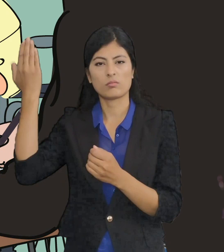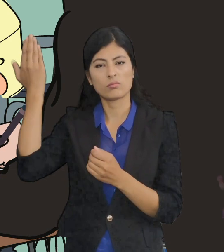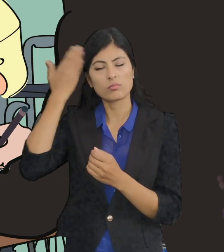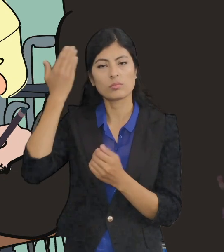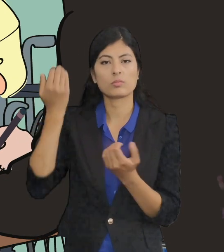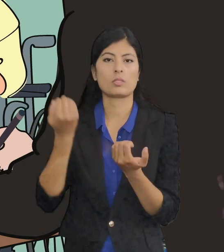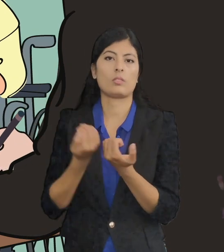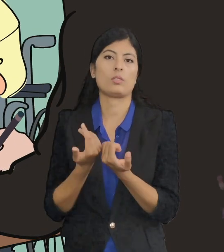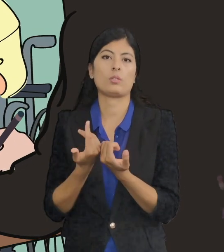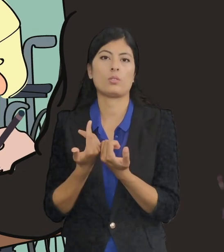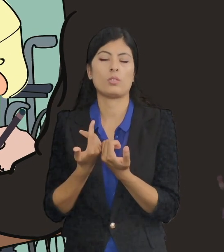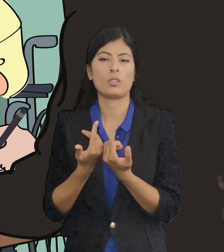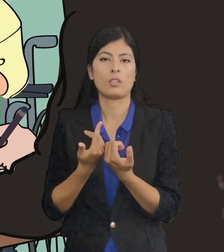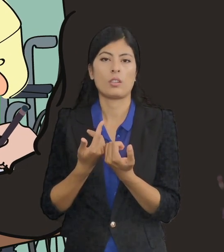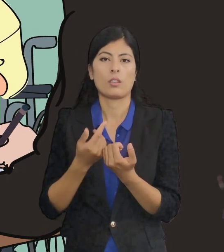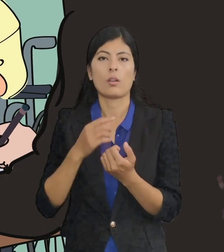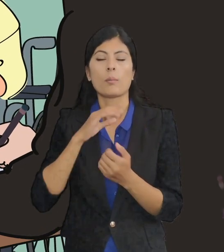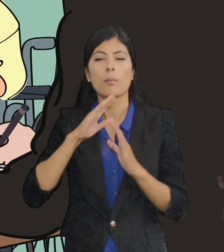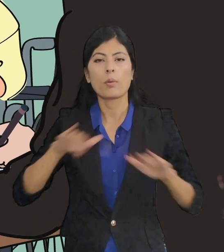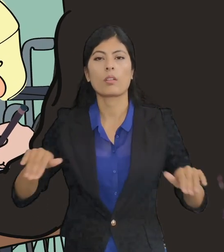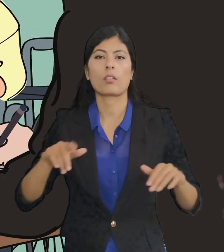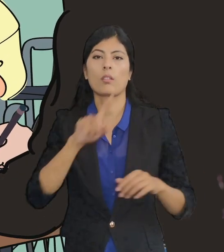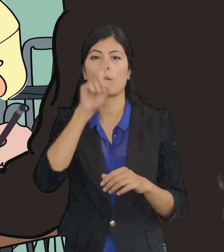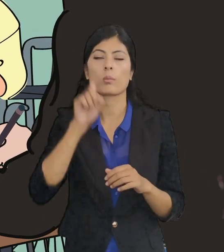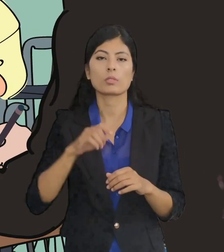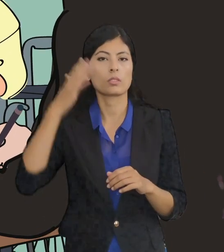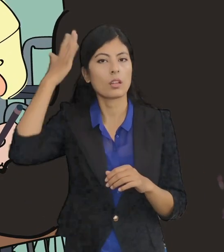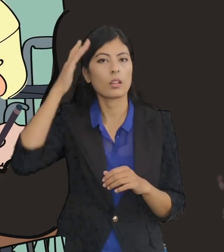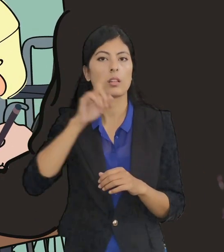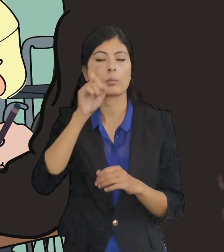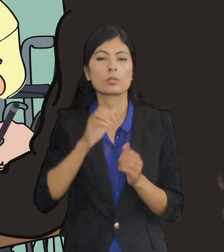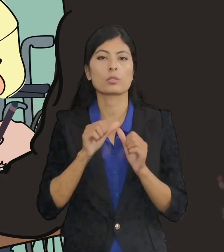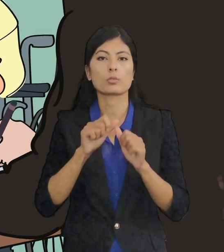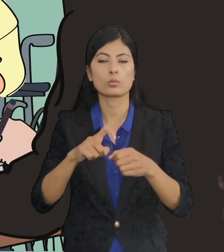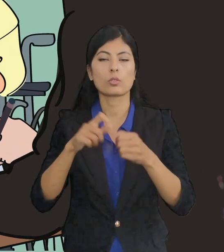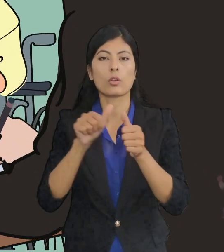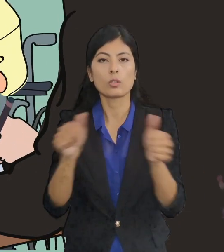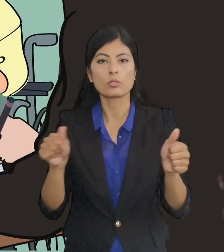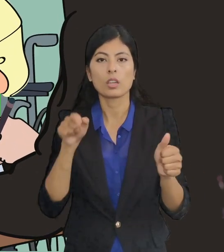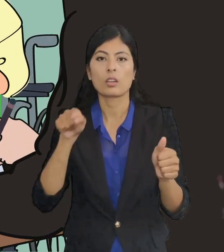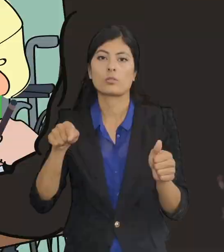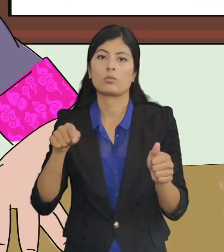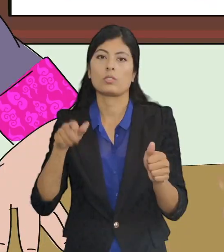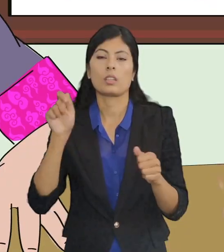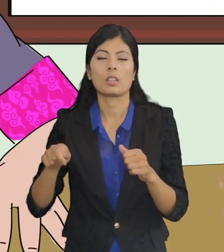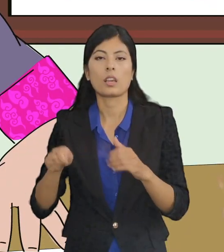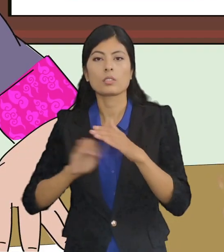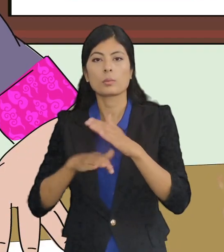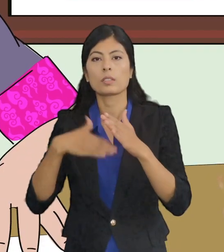अफमानित करेके वा ठग के वा अनुजित प्रकार के प्रस्न पुछल गेला पर